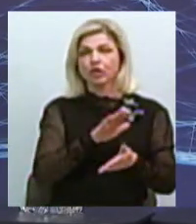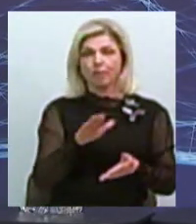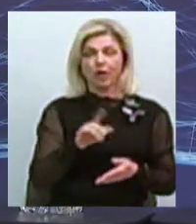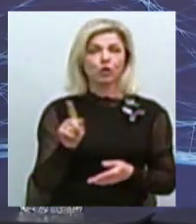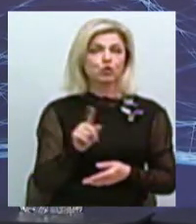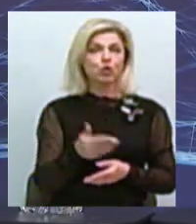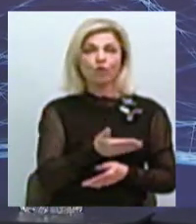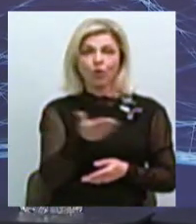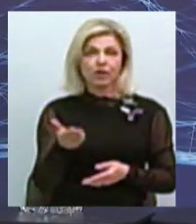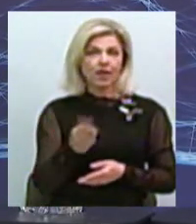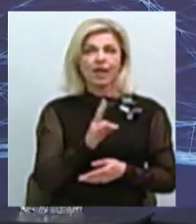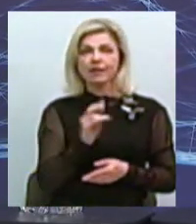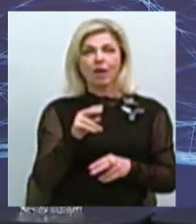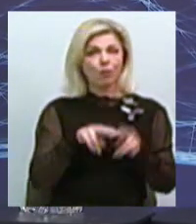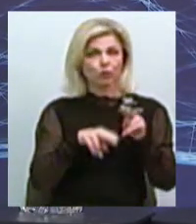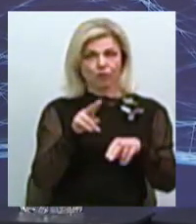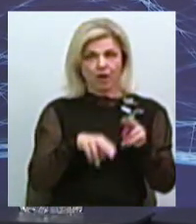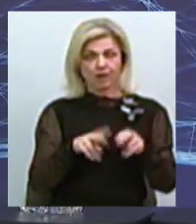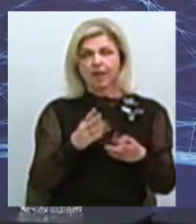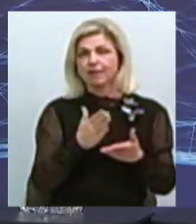будували, те, що вони не мають права чіпати.